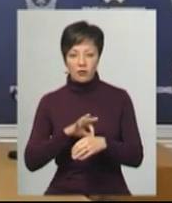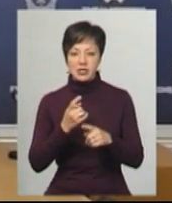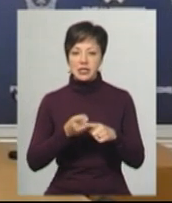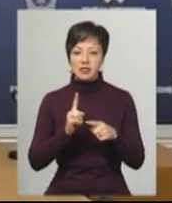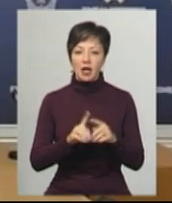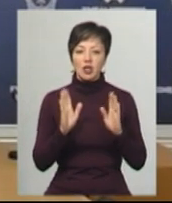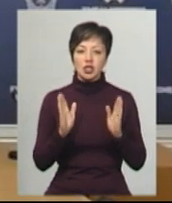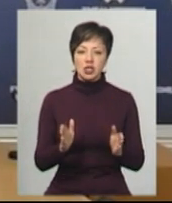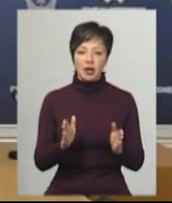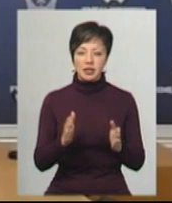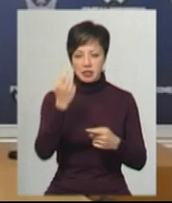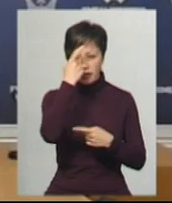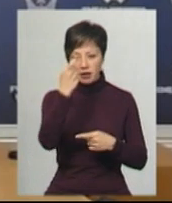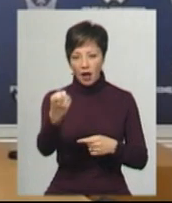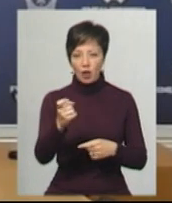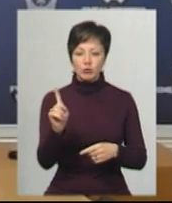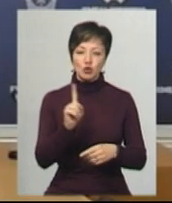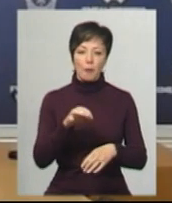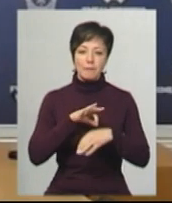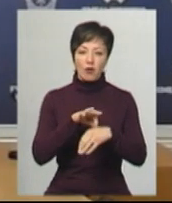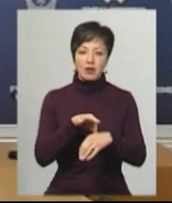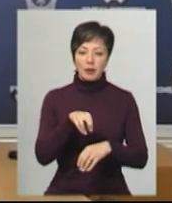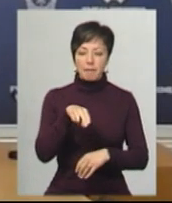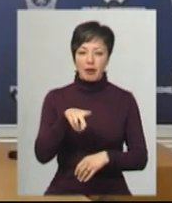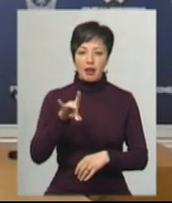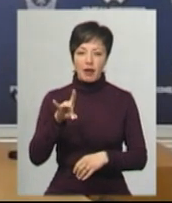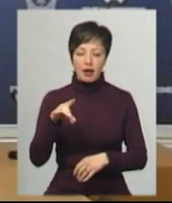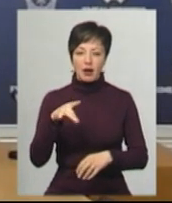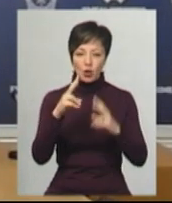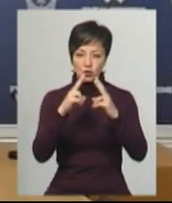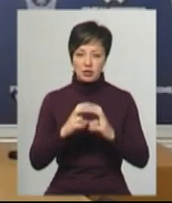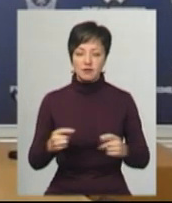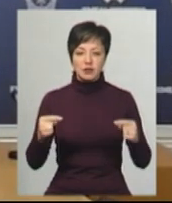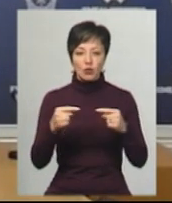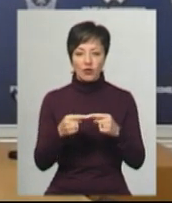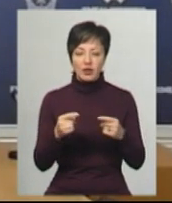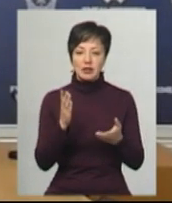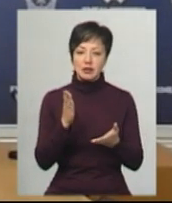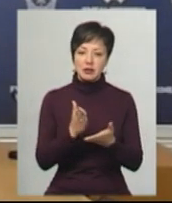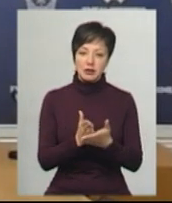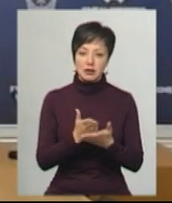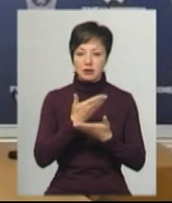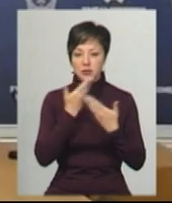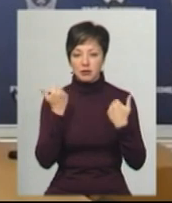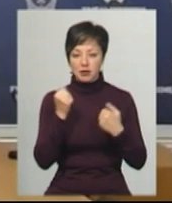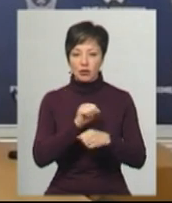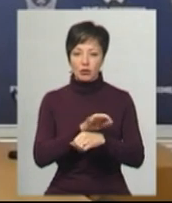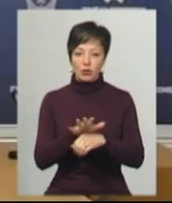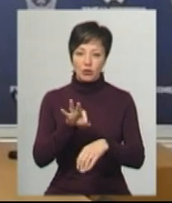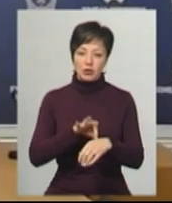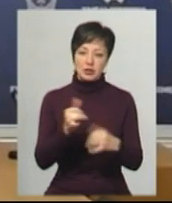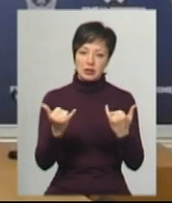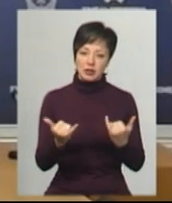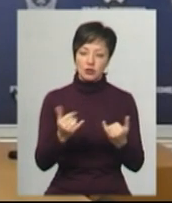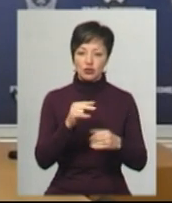лише це є сигналом для того, щоб провести ПЛР-дослідження і встановити точно, чи особа на даний